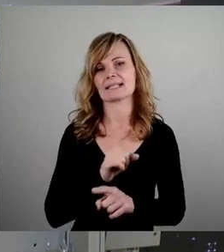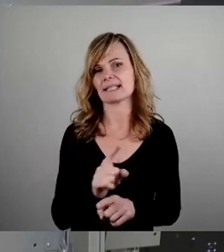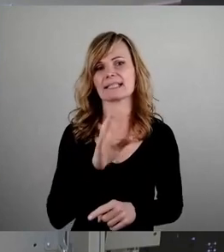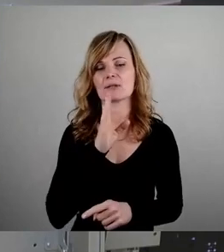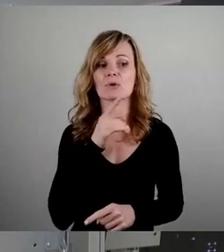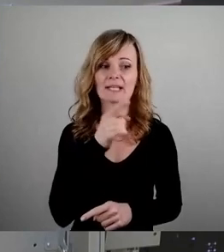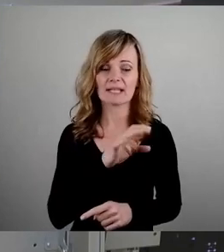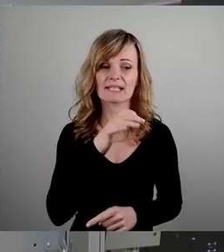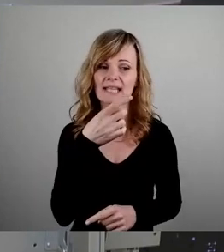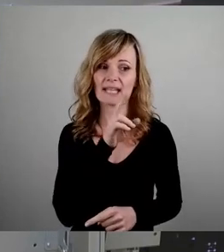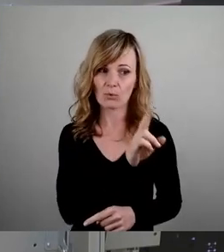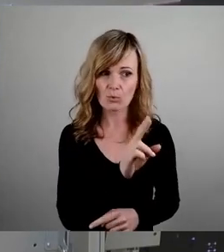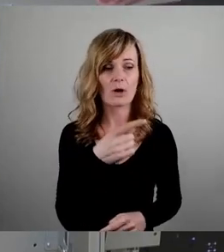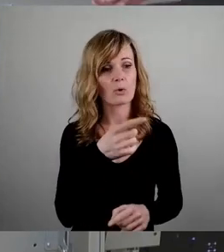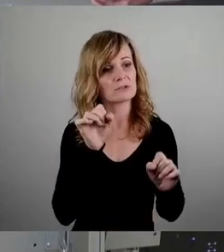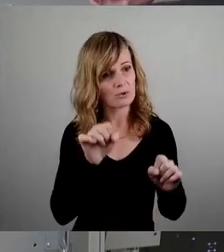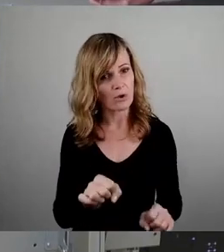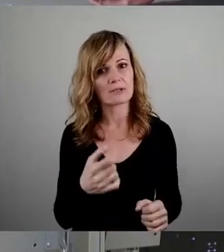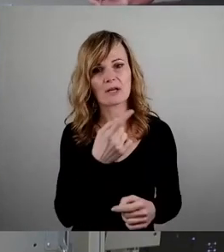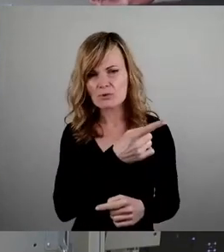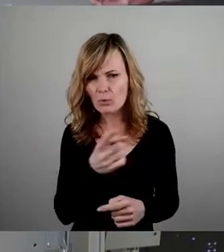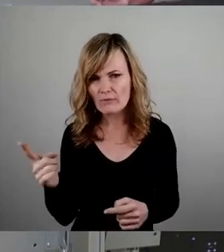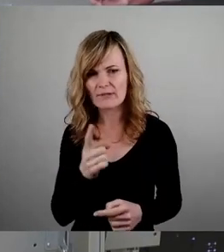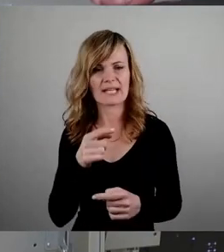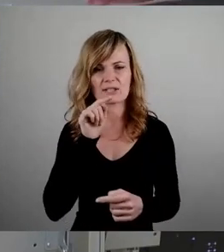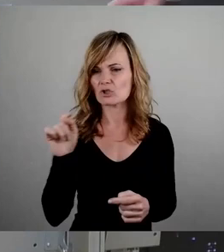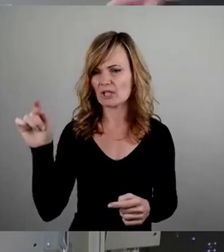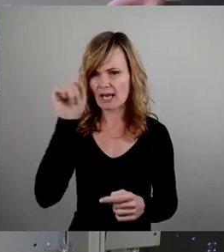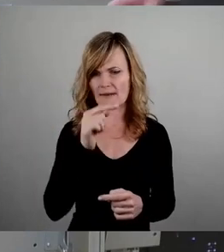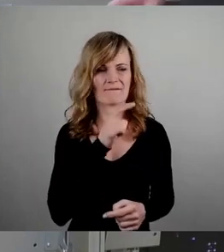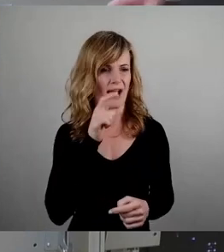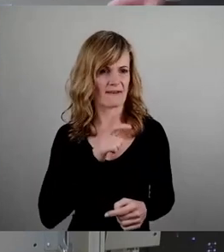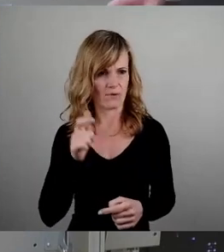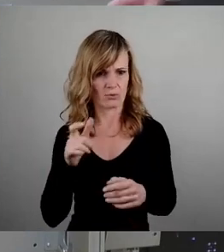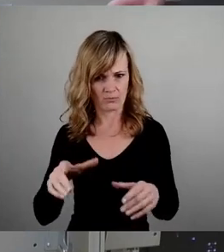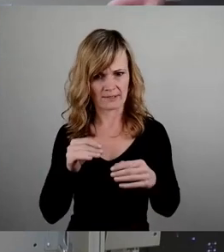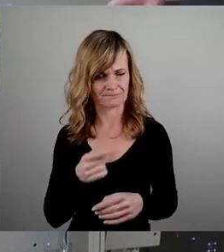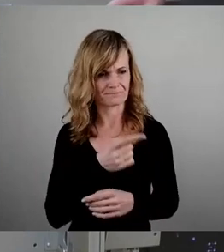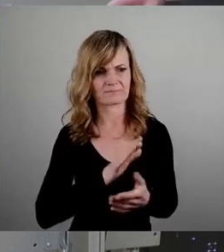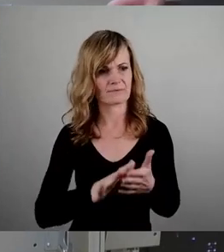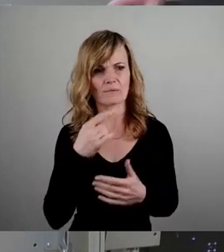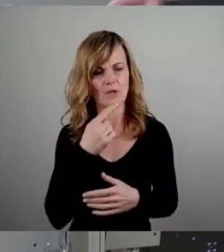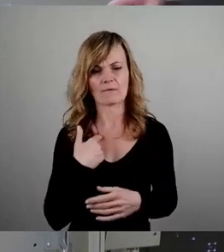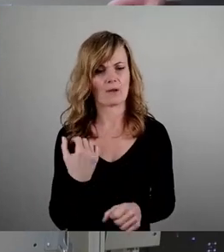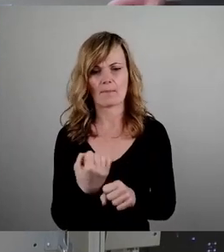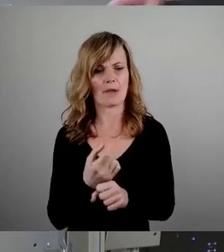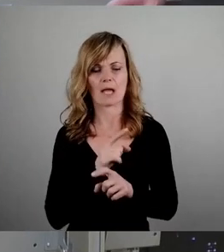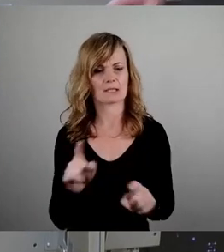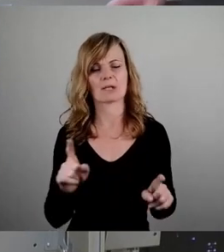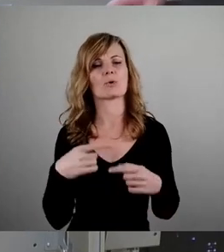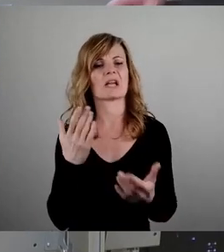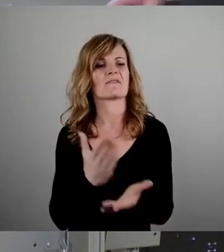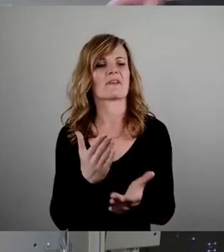hier die CDU und Sie können, Sie sind an so vielen Stellen in Verantwortung. Sie können hier nicht einfach sagen, wir machen das nicht und damit basta.